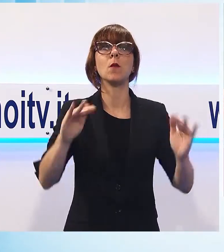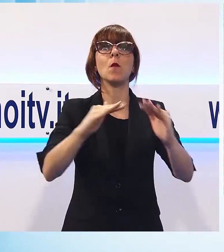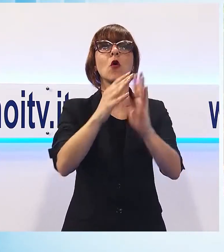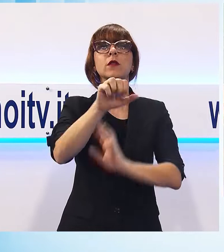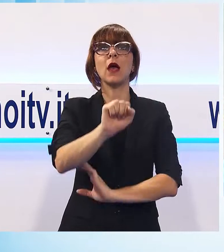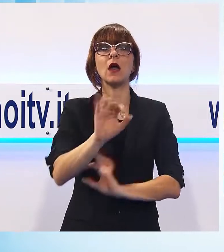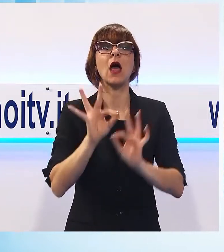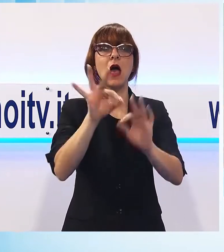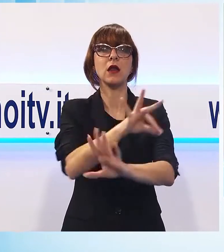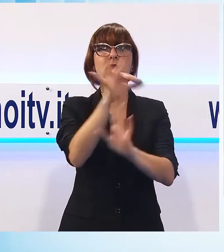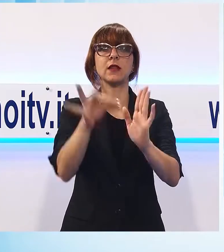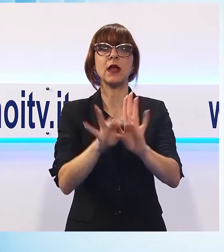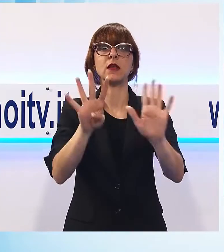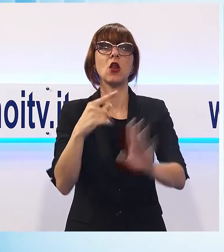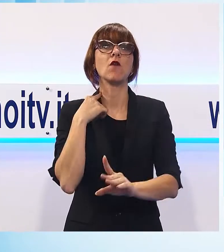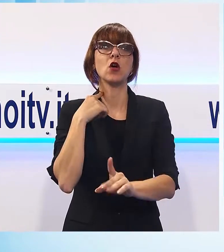venerdì 9 agosto.